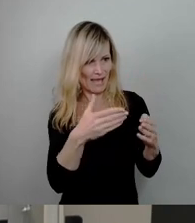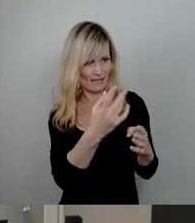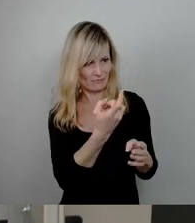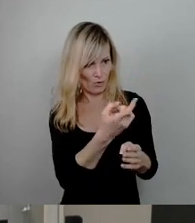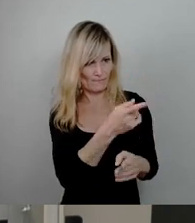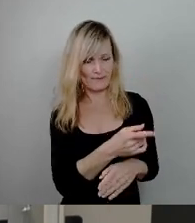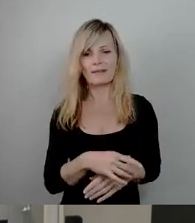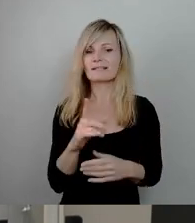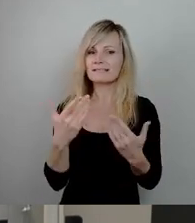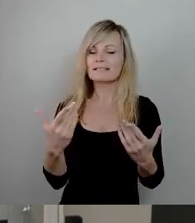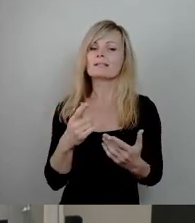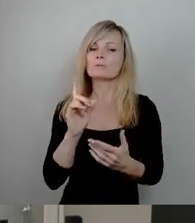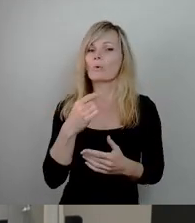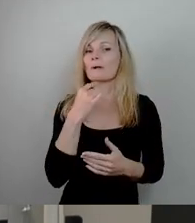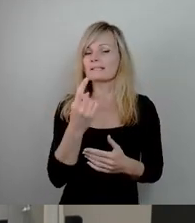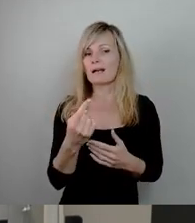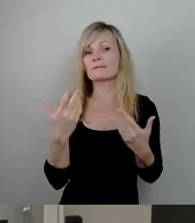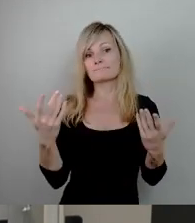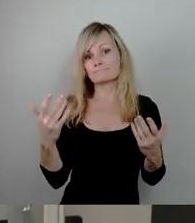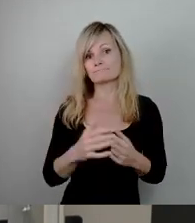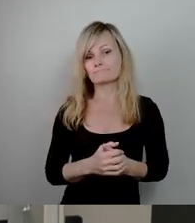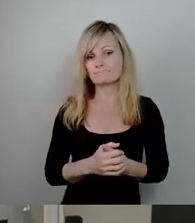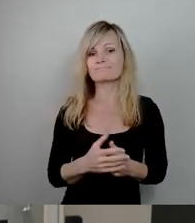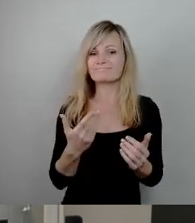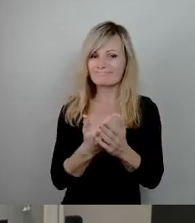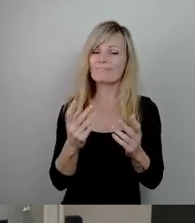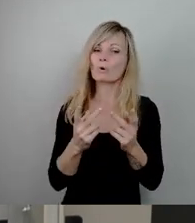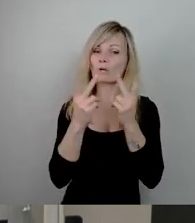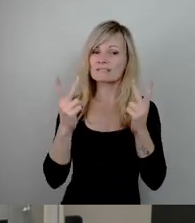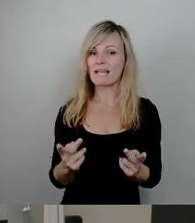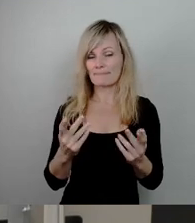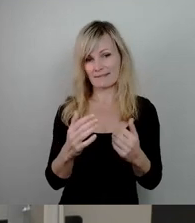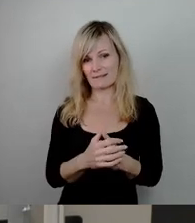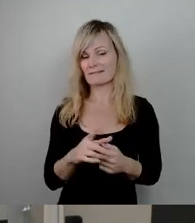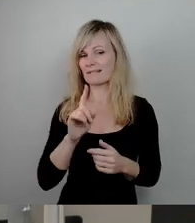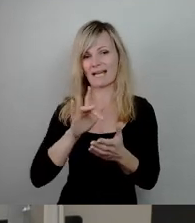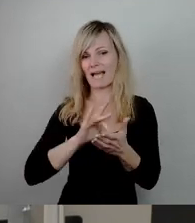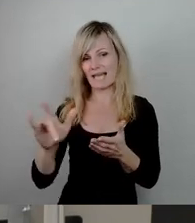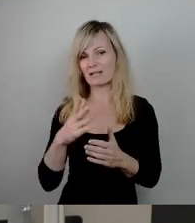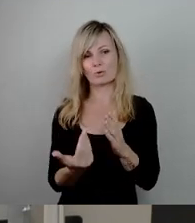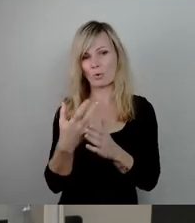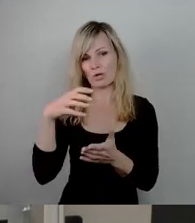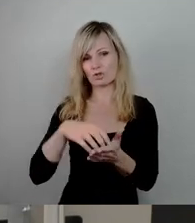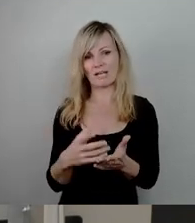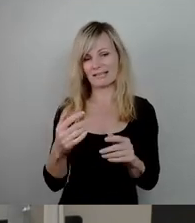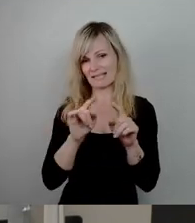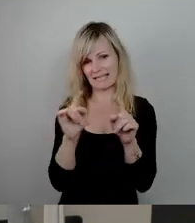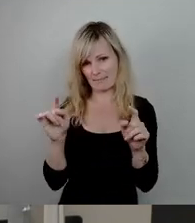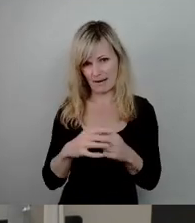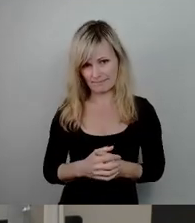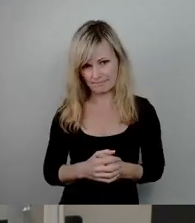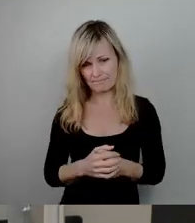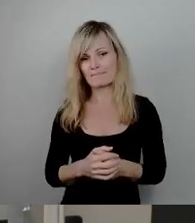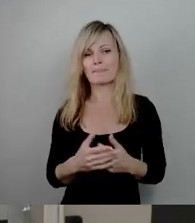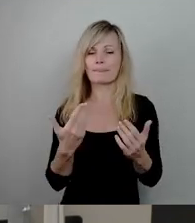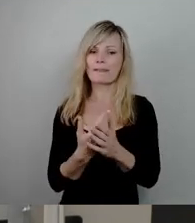deutlich machen, dass es sich bei diesem Konzept nicht um ein rein Neustadtthema handelt. Wir haben zwar in der Neustadt die